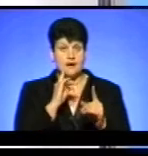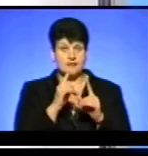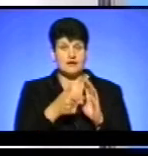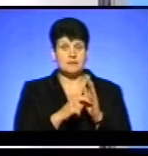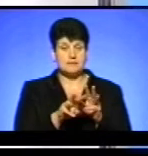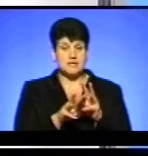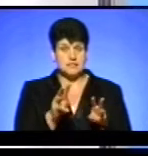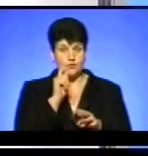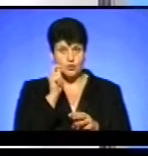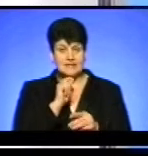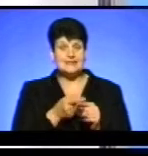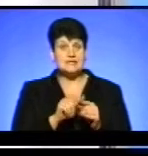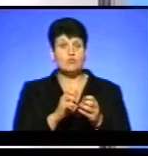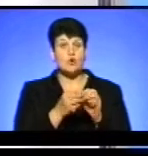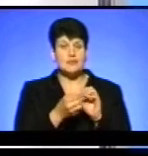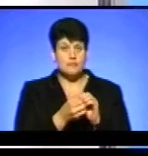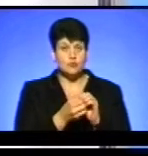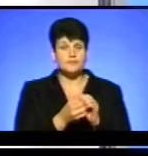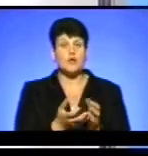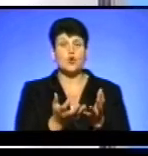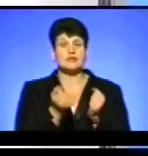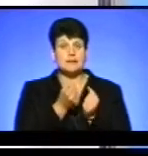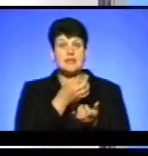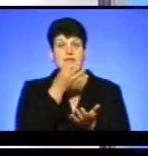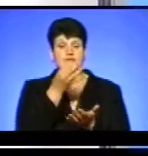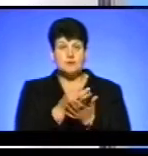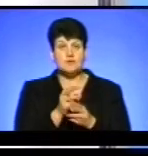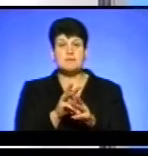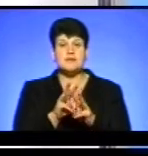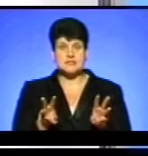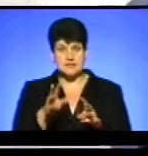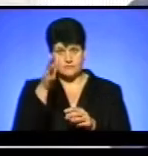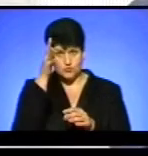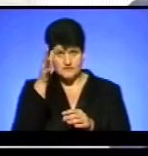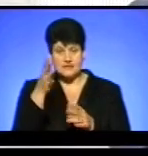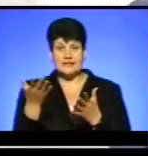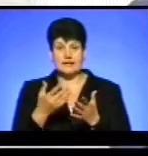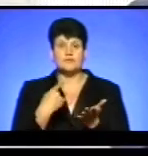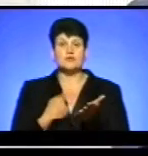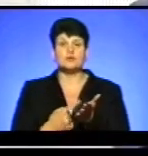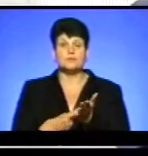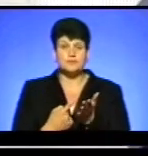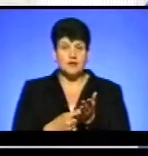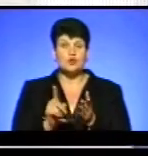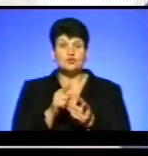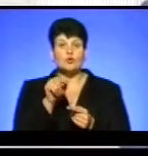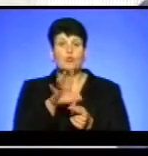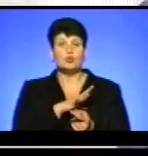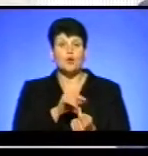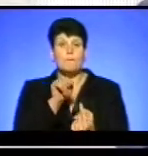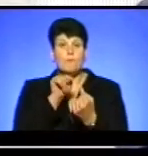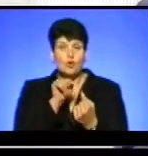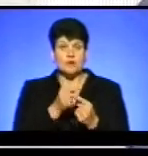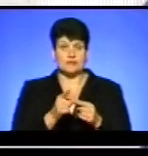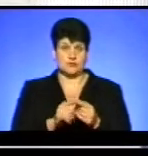України, з цієї проблеми отримали відповідь з Міністерства освіти і науки, яке стверджує, що воно було проти такого